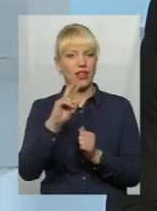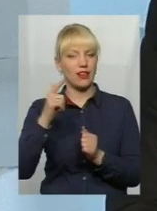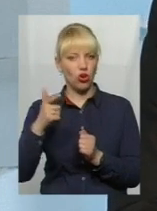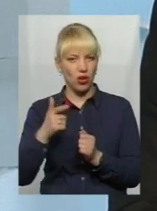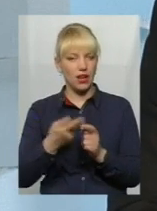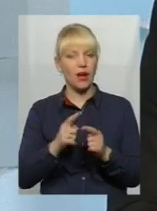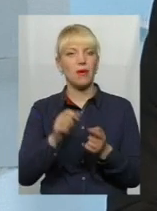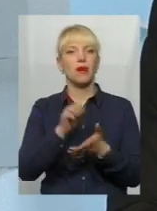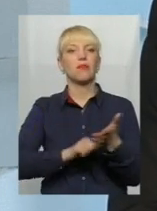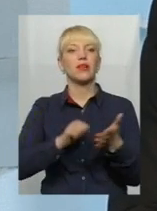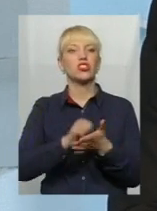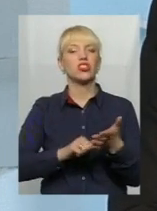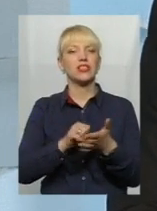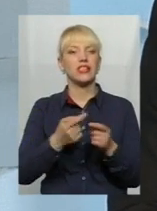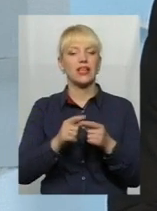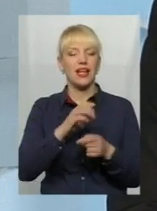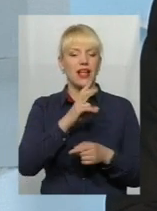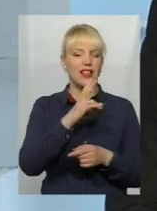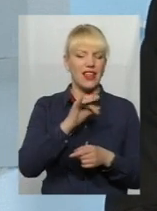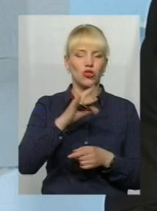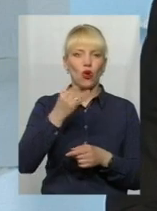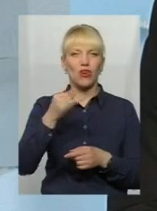Це в молочних